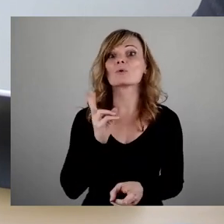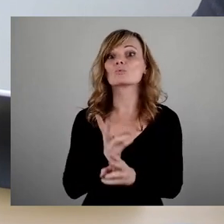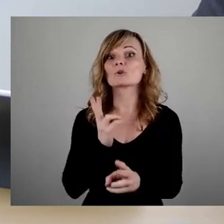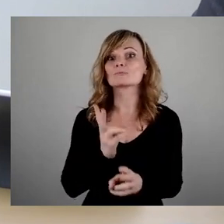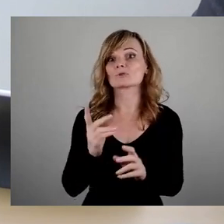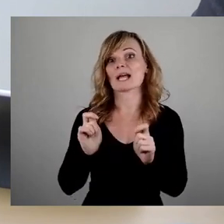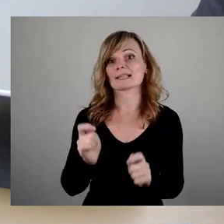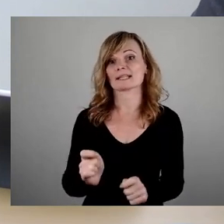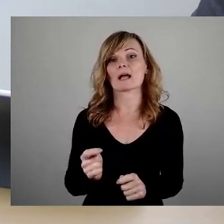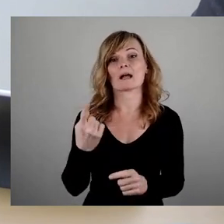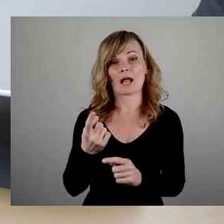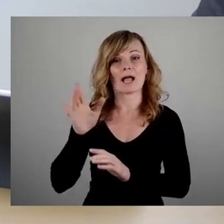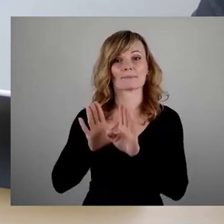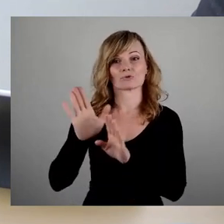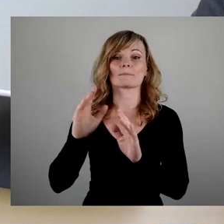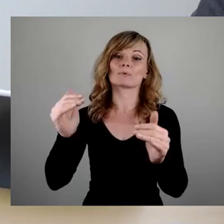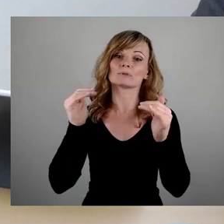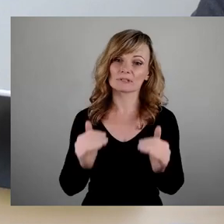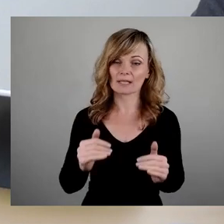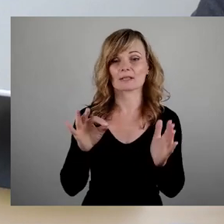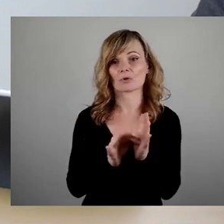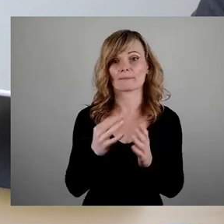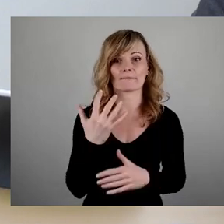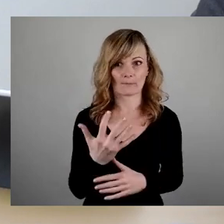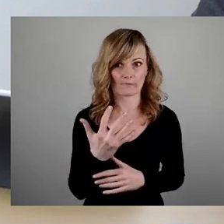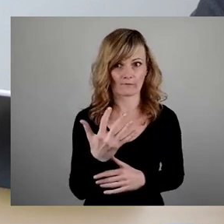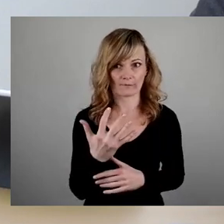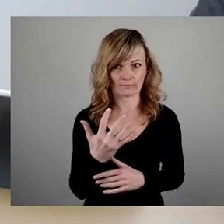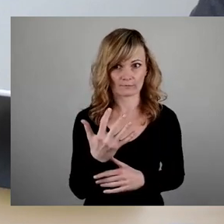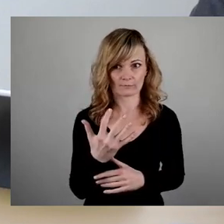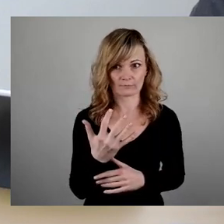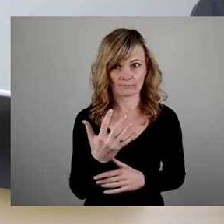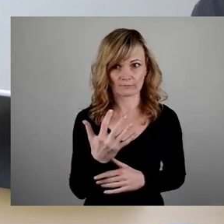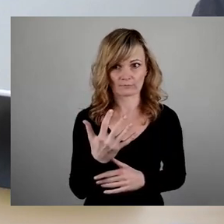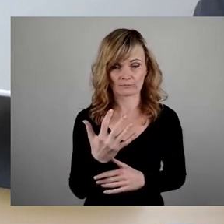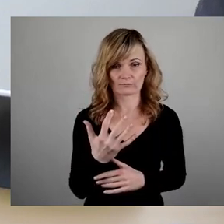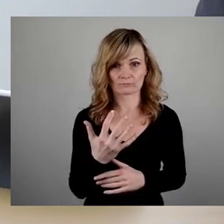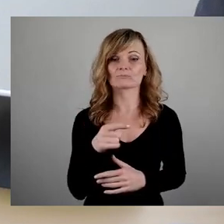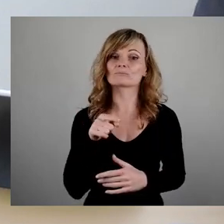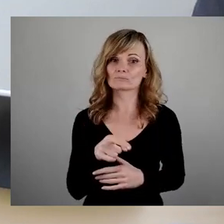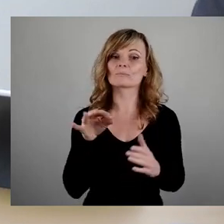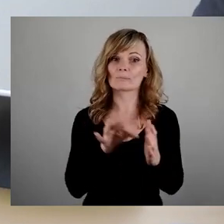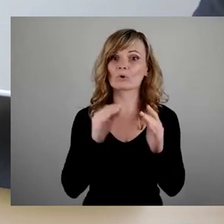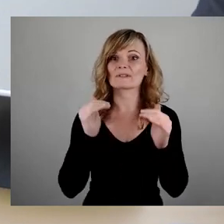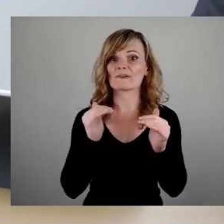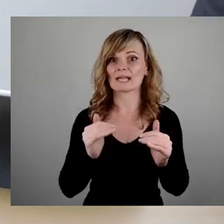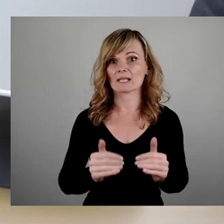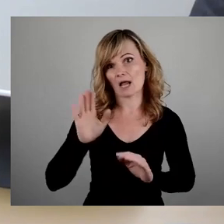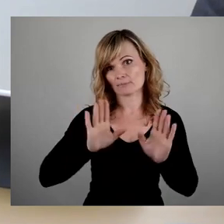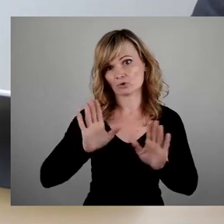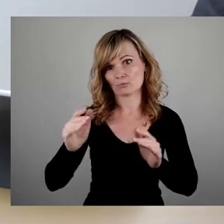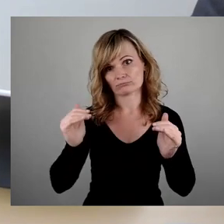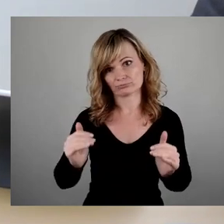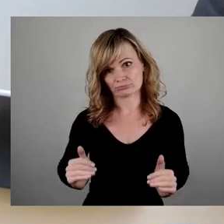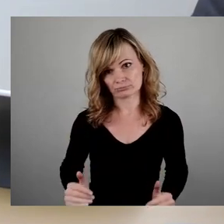abstimmen und dann würden wir zu Top fünf gehen und dort wie gewünscht dann punktweise abstimmen. Gehen wir